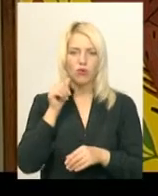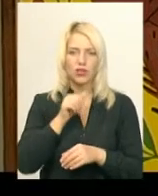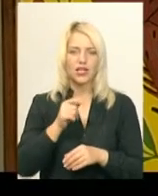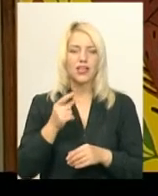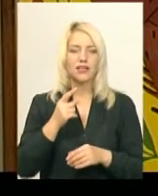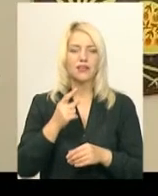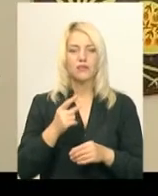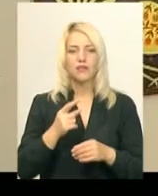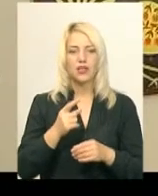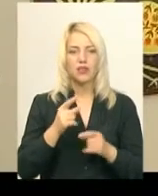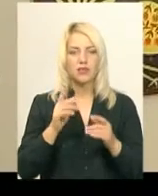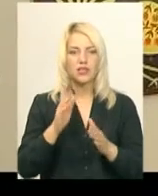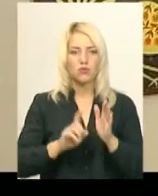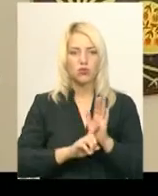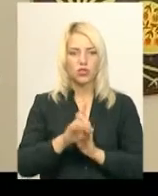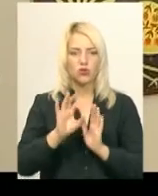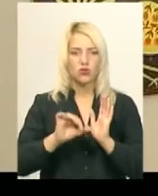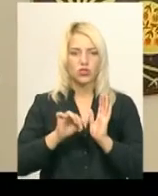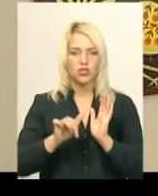Початок сеансу о 16-й годині.